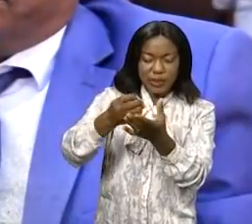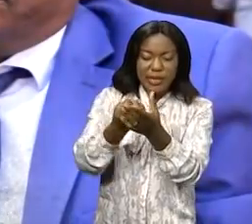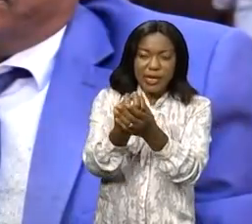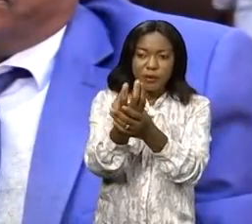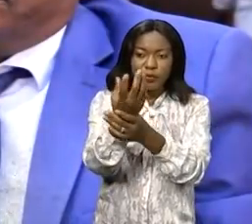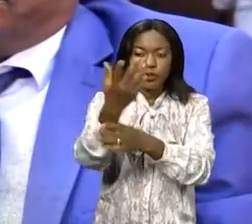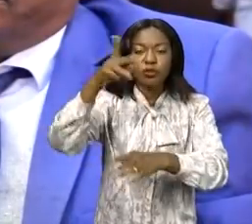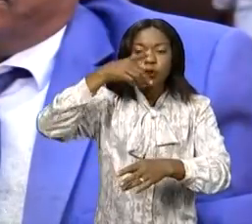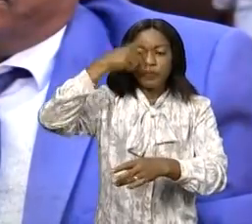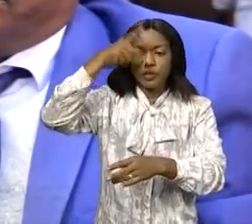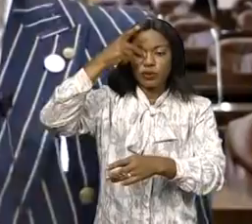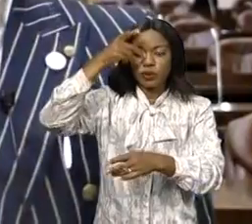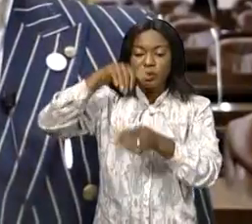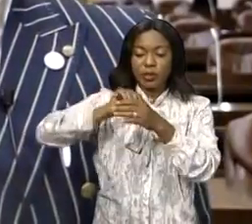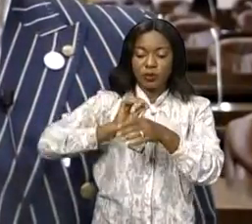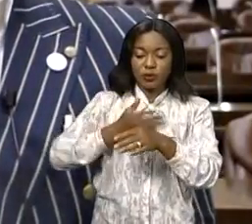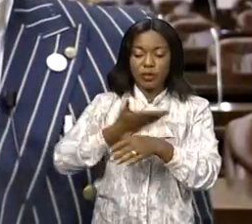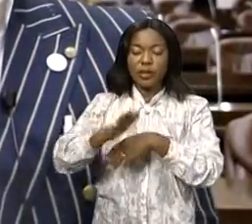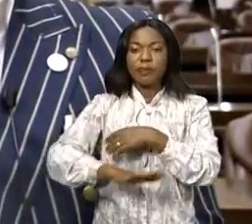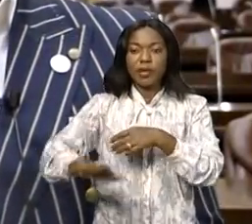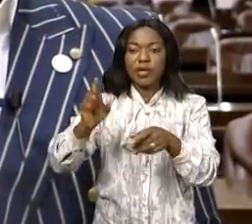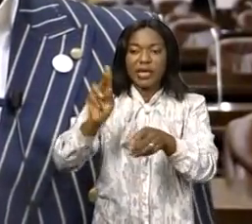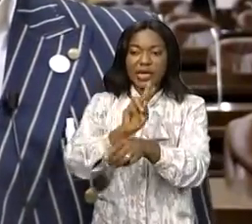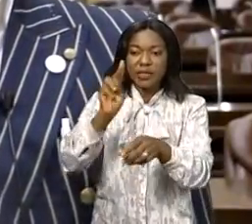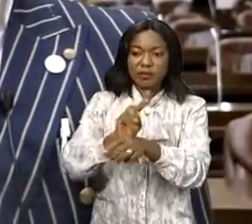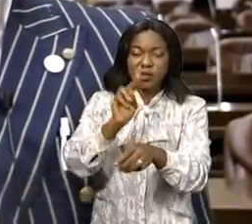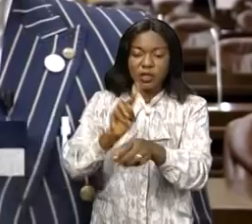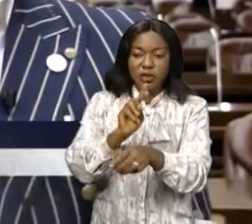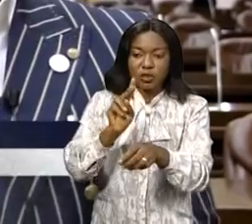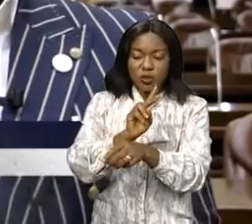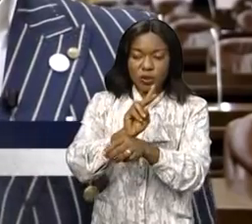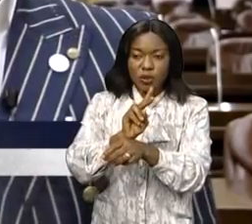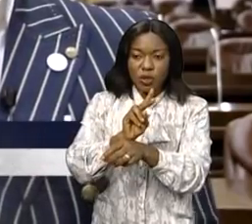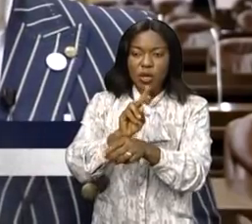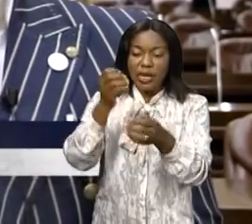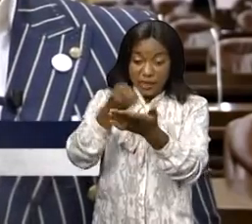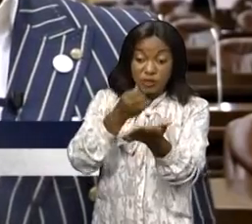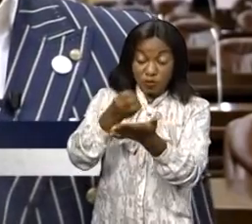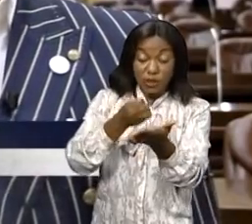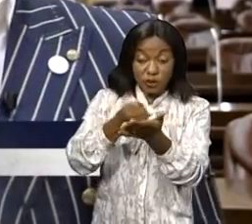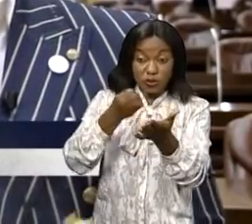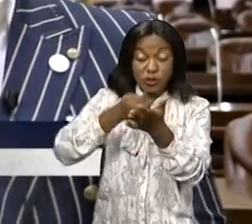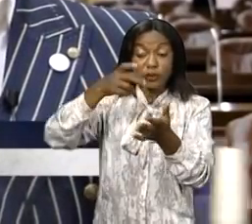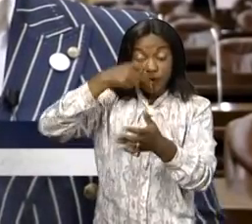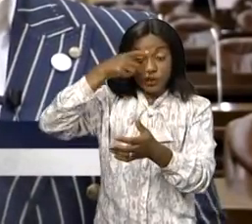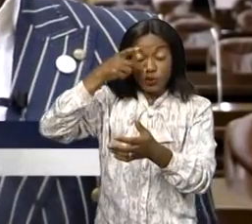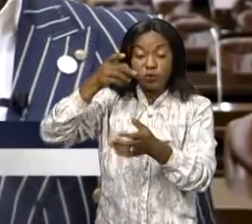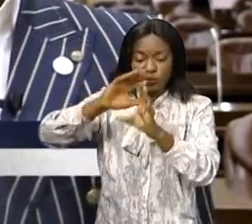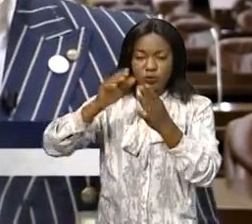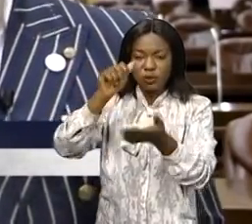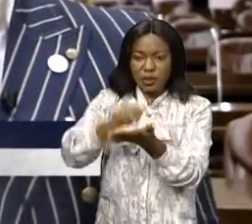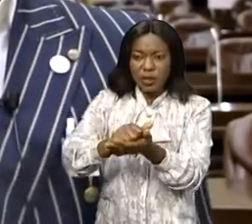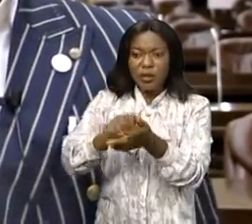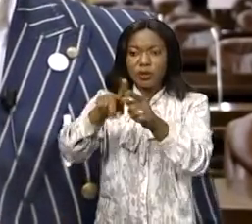pétrolière dans notre pays. L'exploitation fait partie de l'amont. Et de l'amont, vous avez la